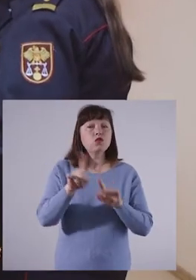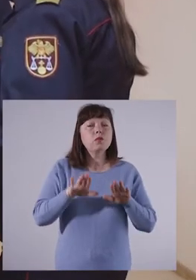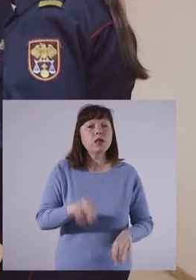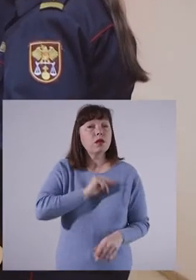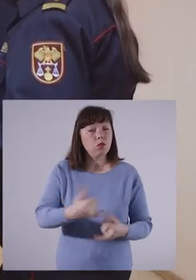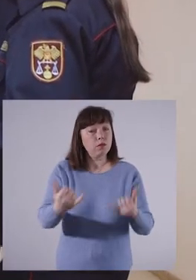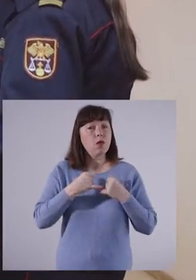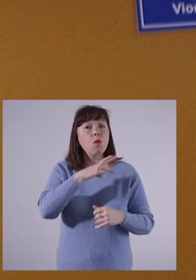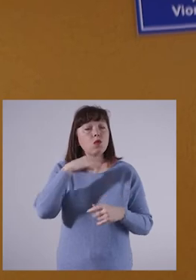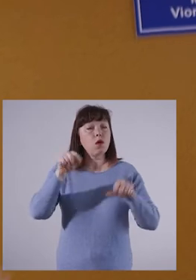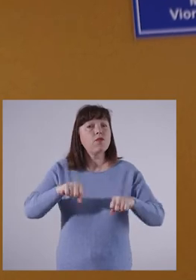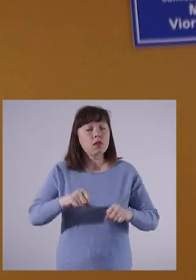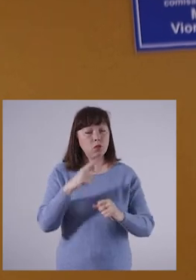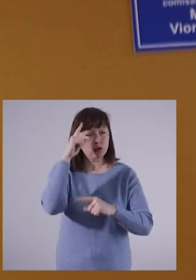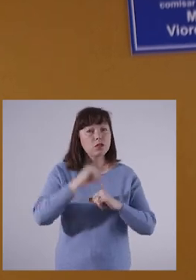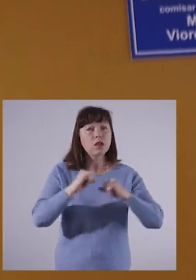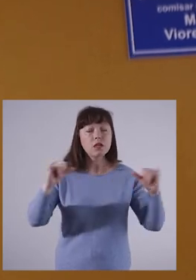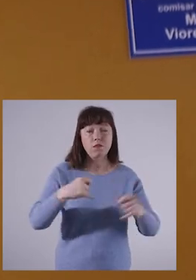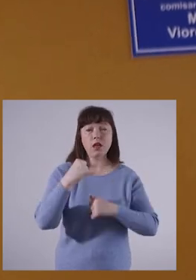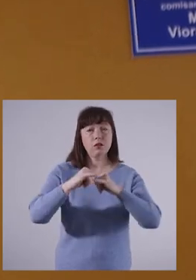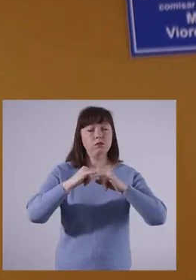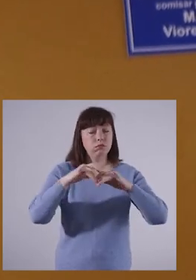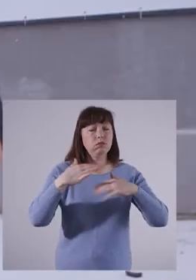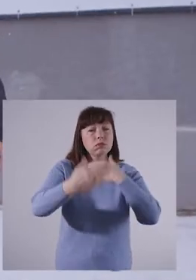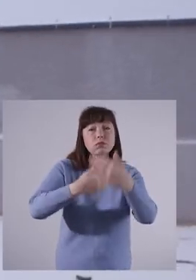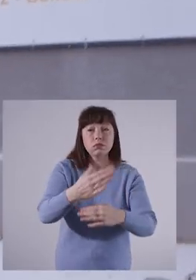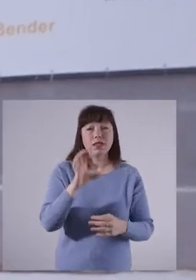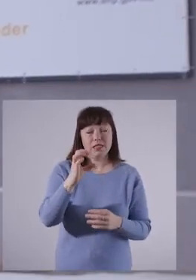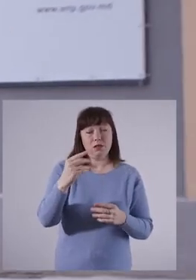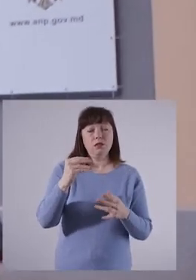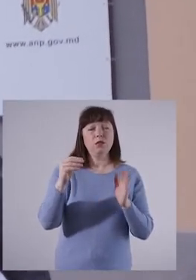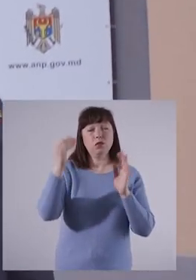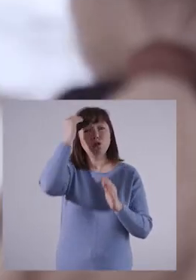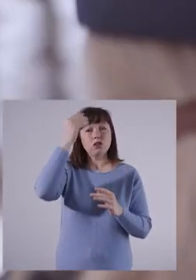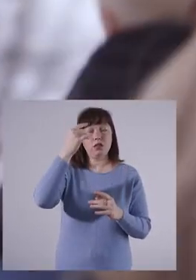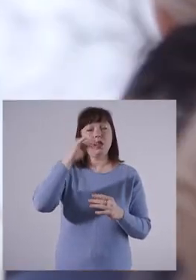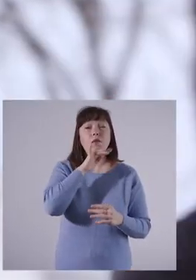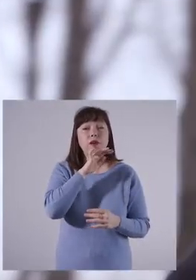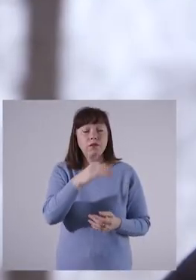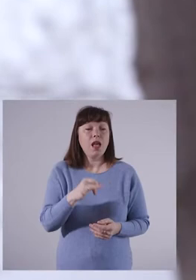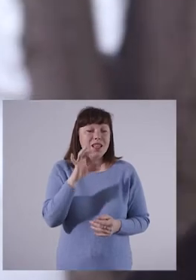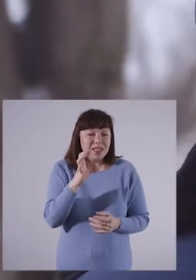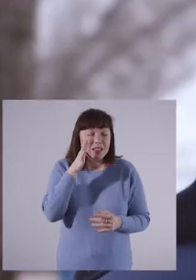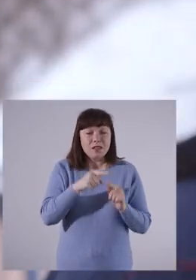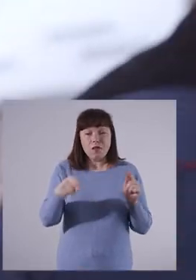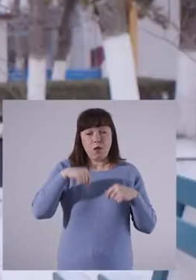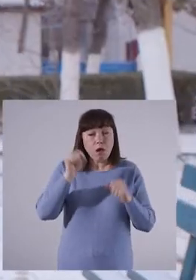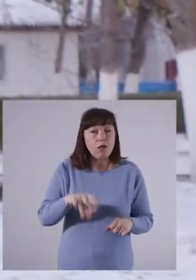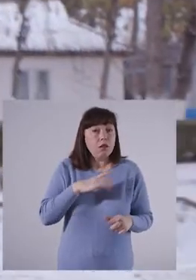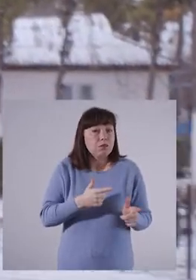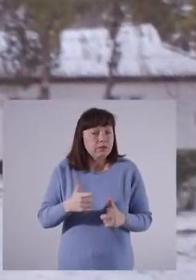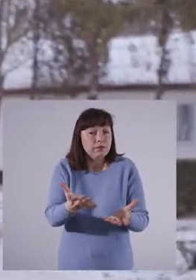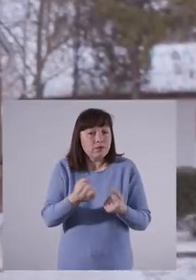Am înțeles că locul de muncă îmi oferă multe ocazii de a crește și de a mă dezvolta din punct de vedere profesional. Cu timpul eram